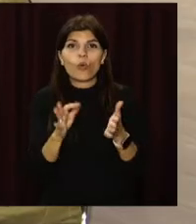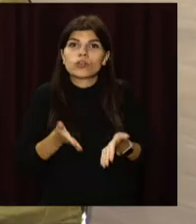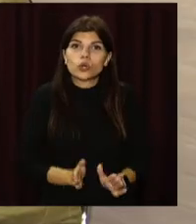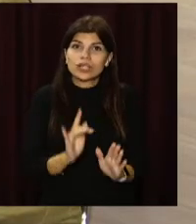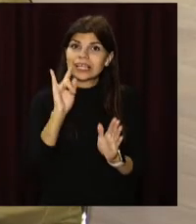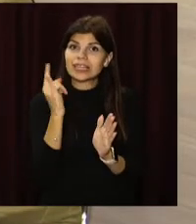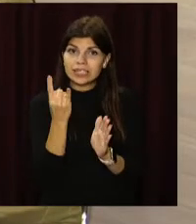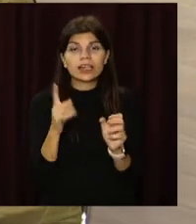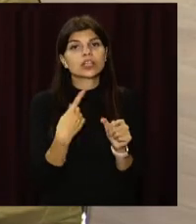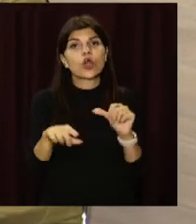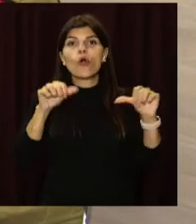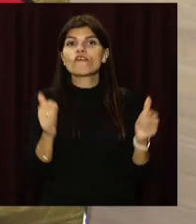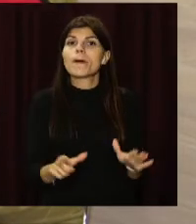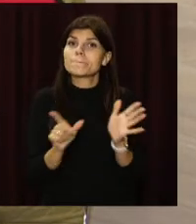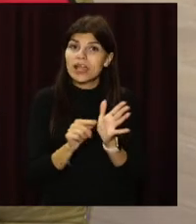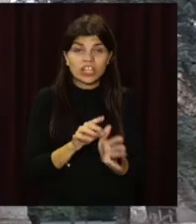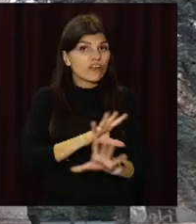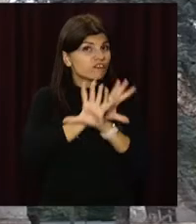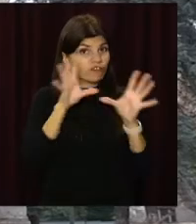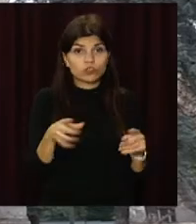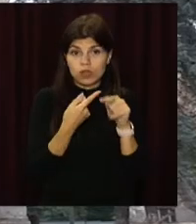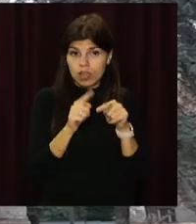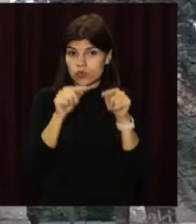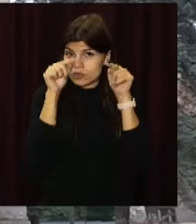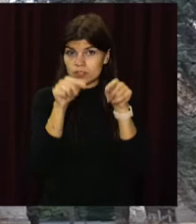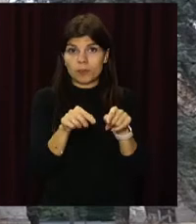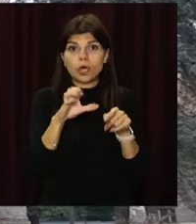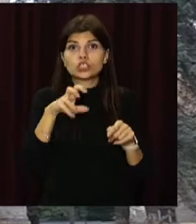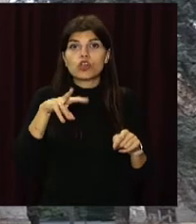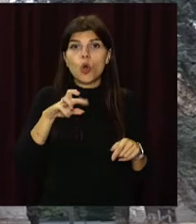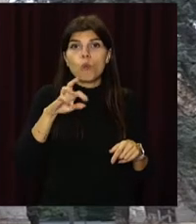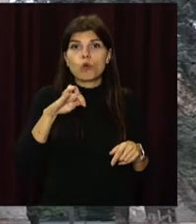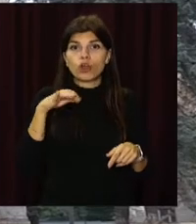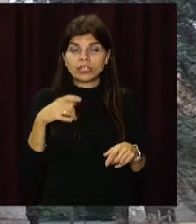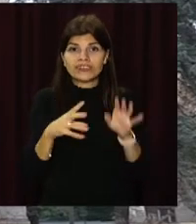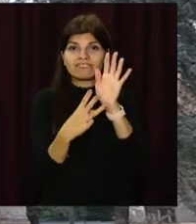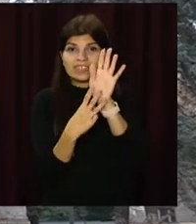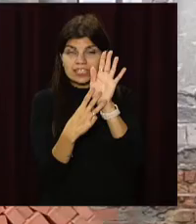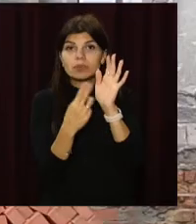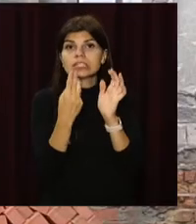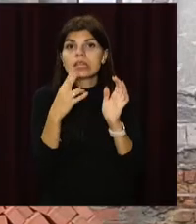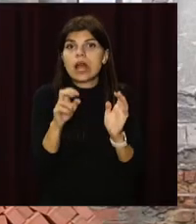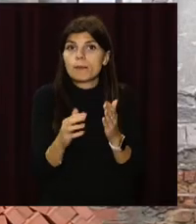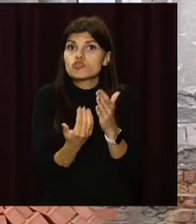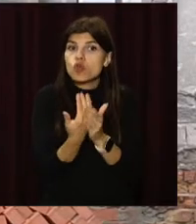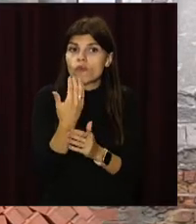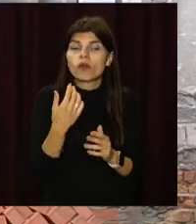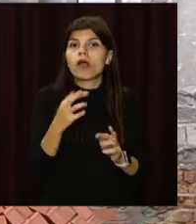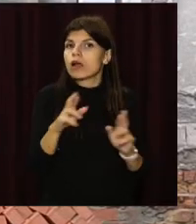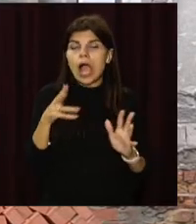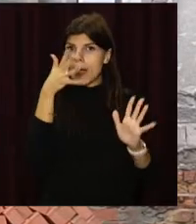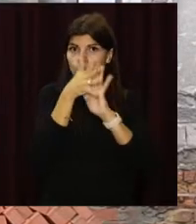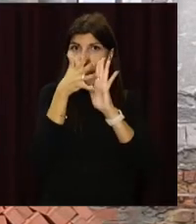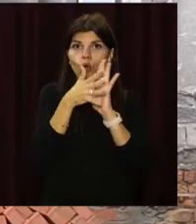народження дитини чи оформити пенсію. На Слобожанському проспекті 8 невдовжі запрацює новий ЦНАП у форматі прозорого офісу.